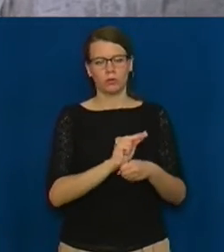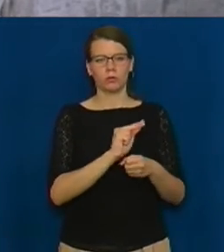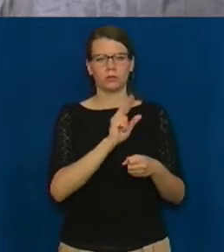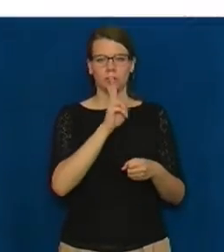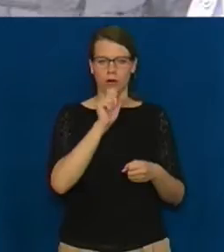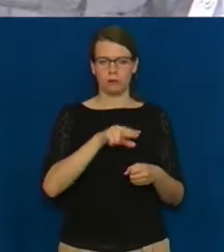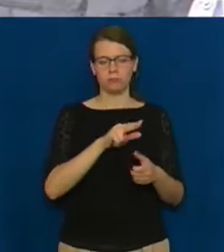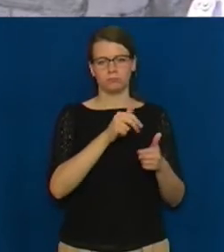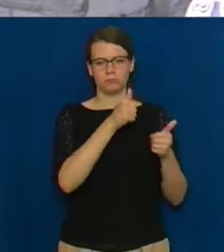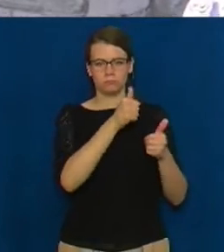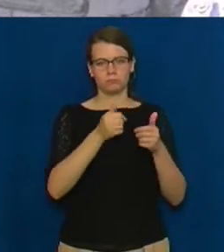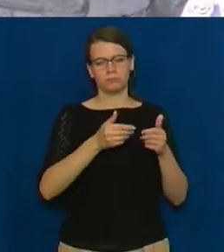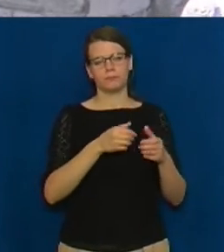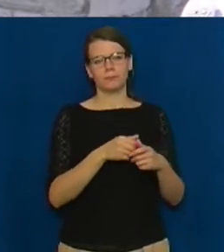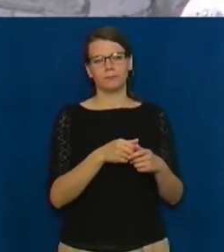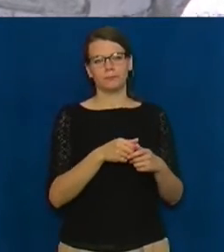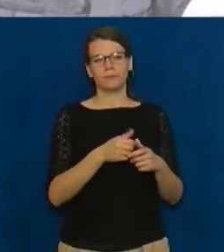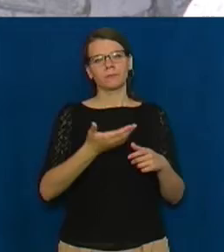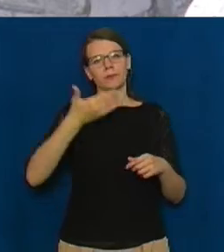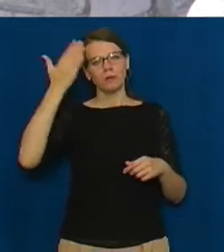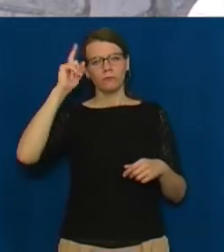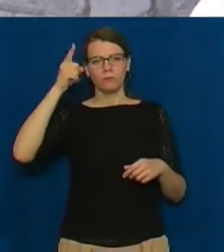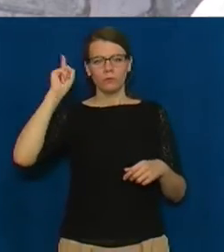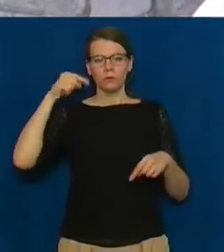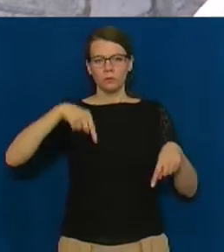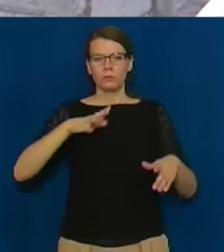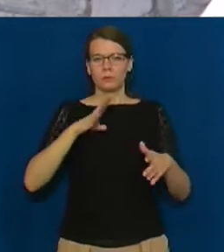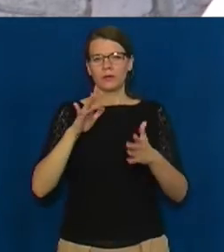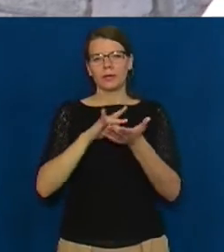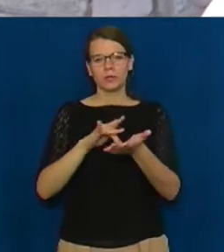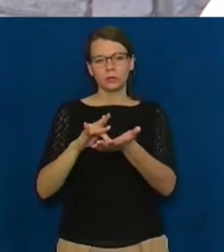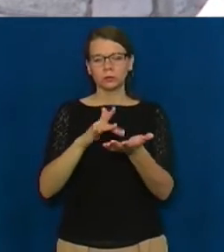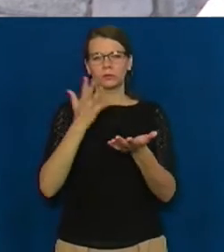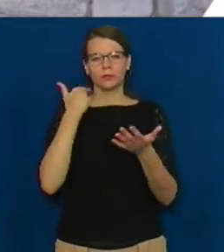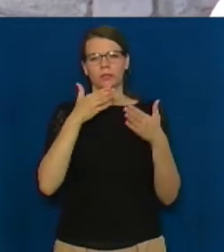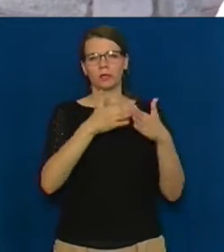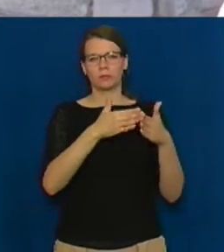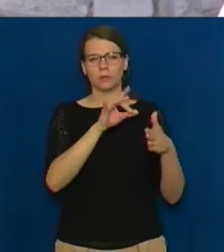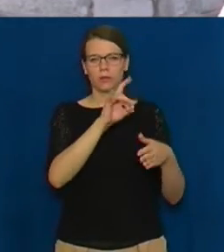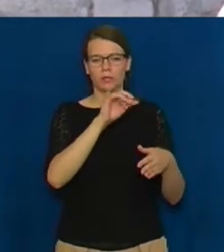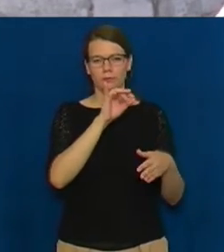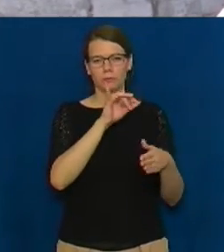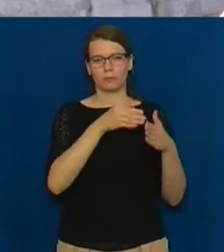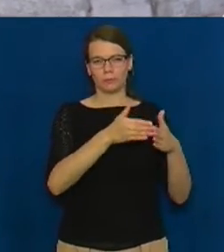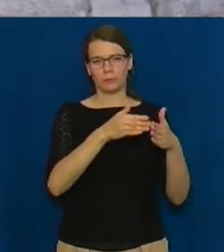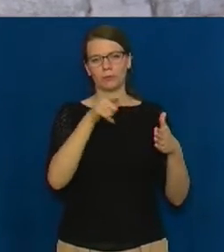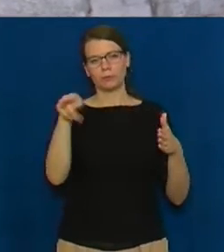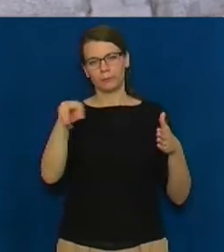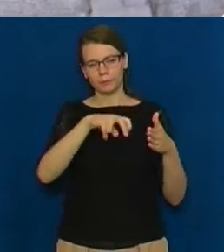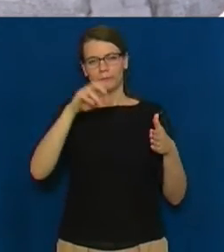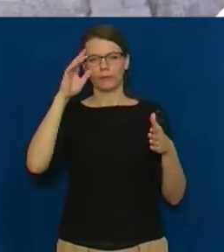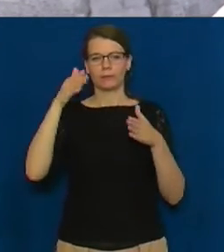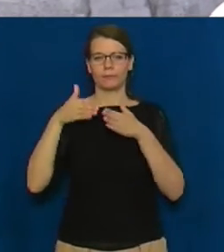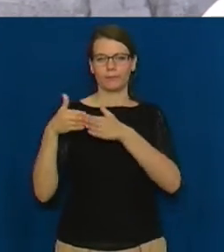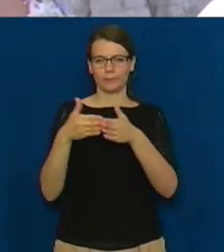капітальні. В ті часи, коли ще екскурсії з Германії приїжджали пароходами до нас